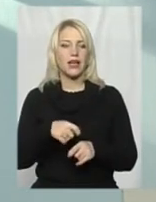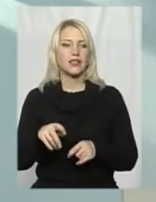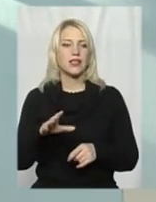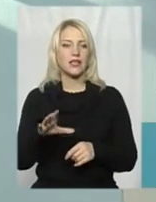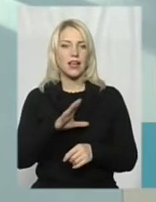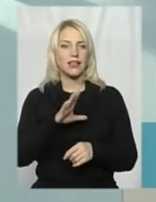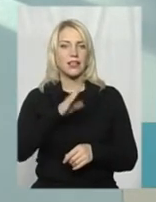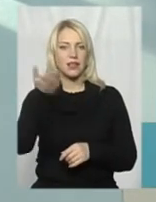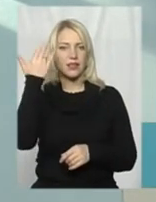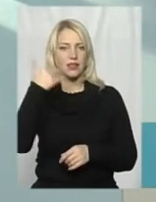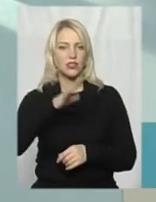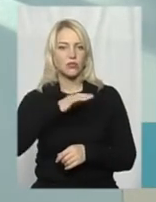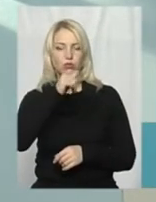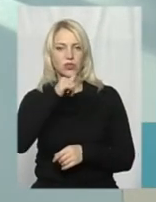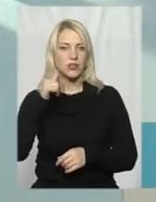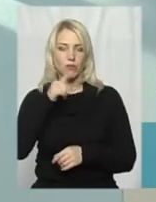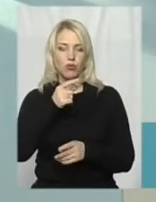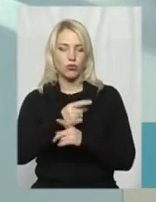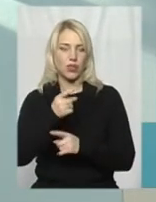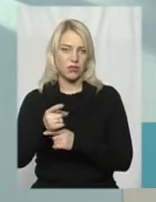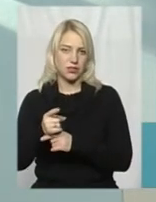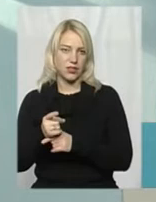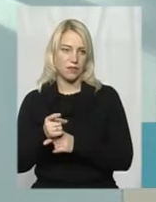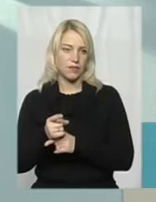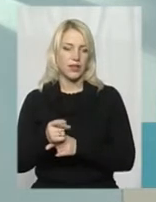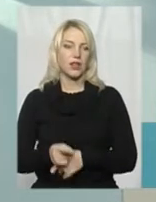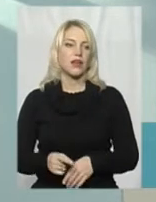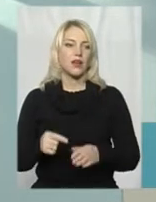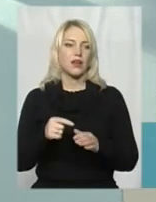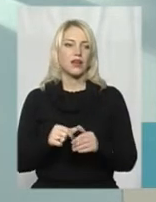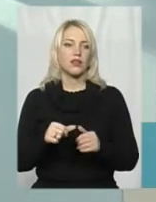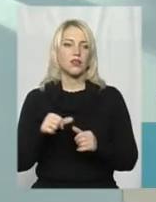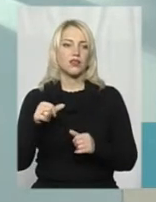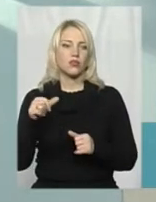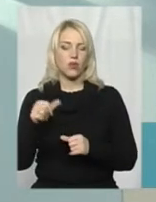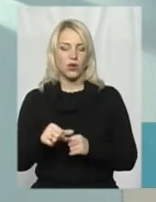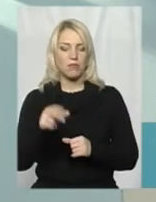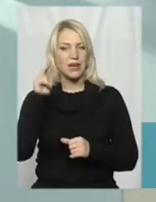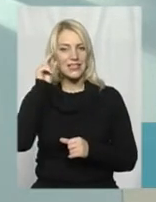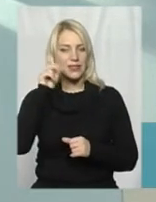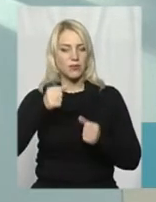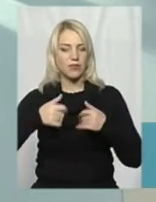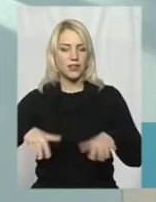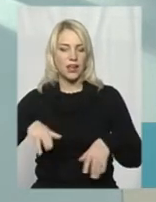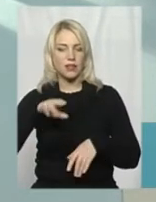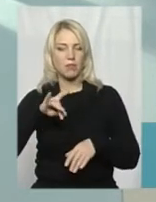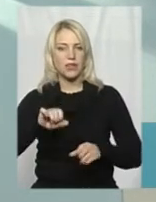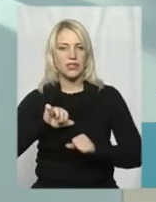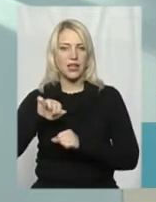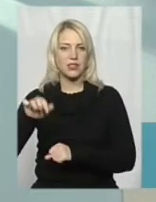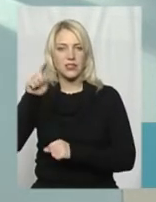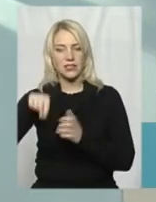Тобто, заборонялися до вивчення, зокрема, цифри втрат при захисті Києва, а потім